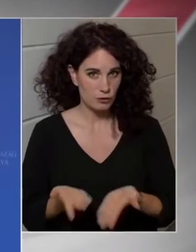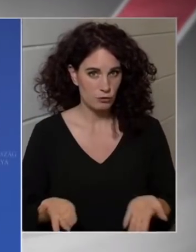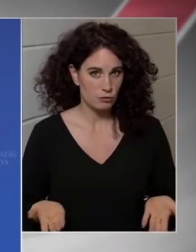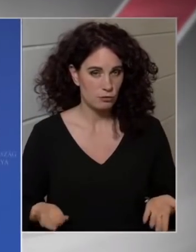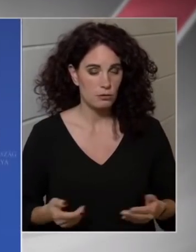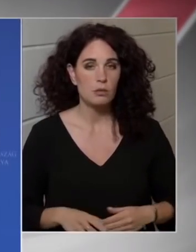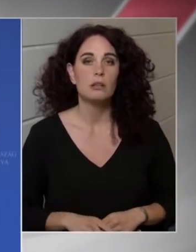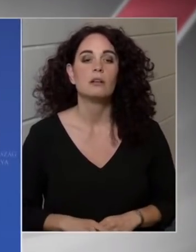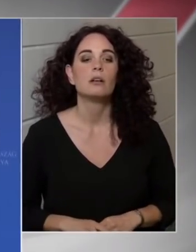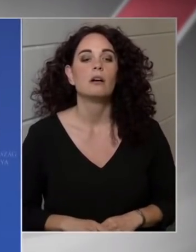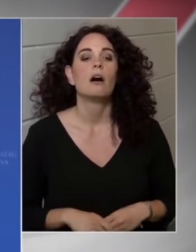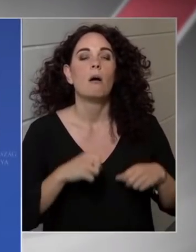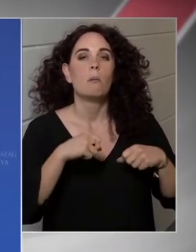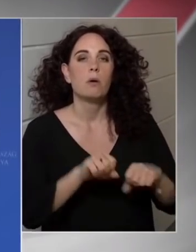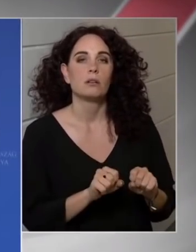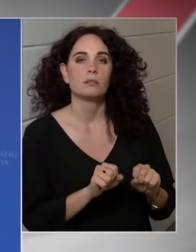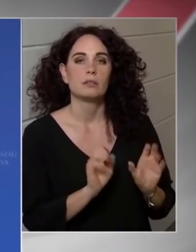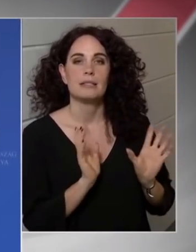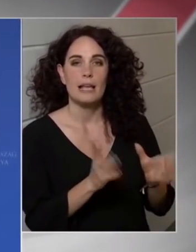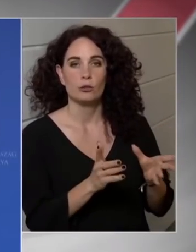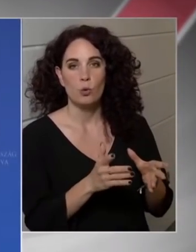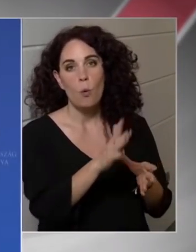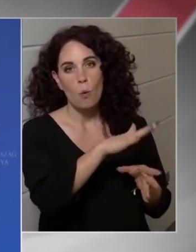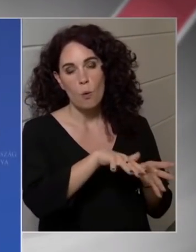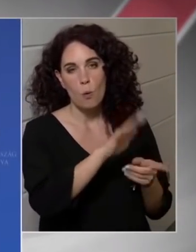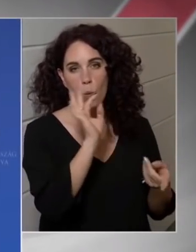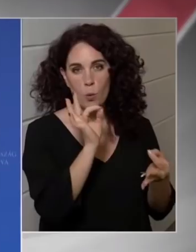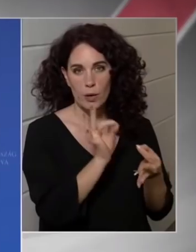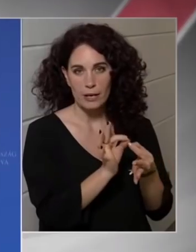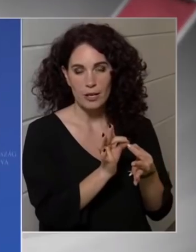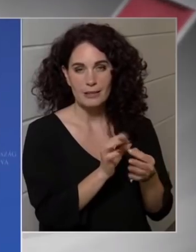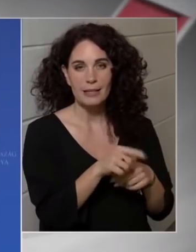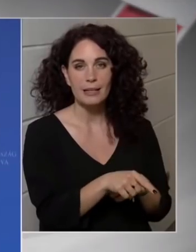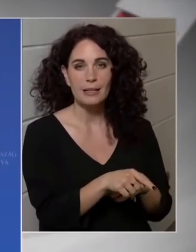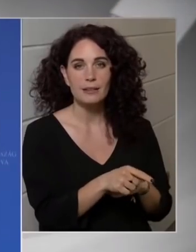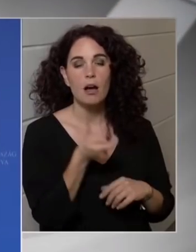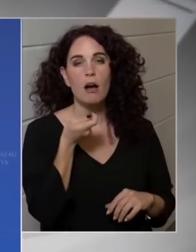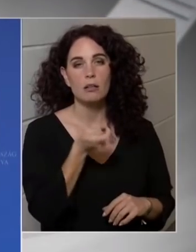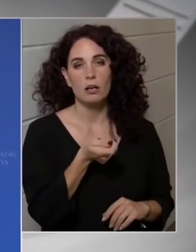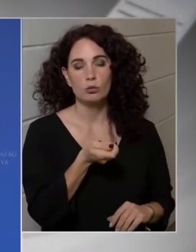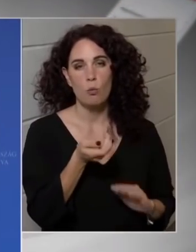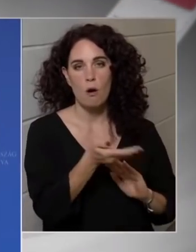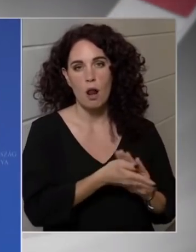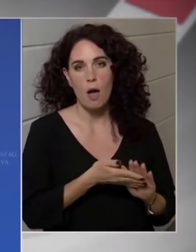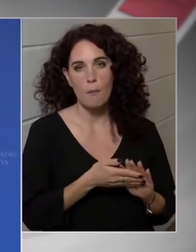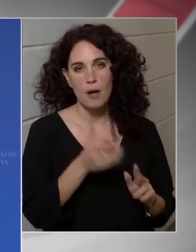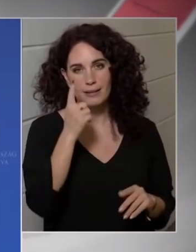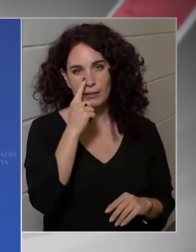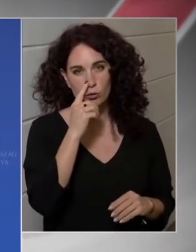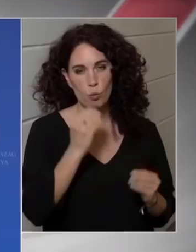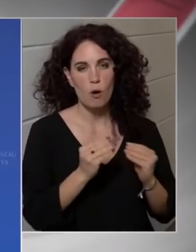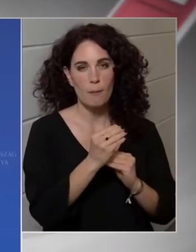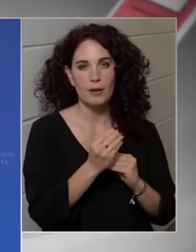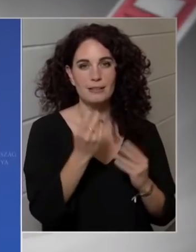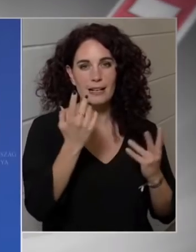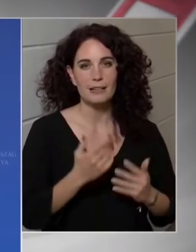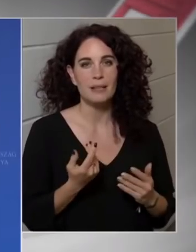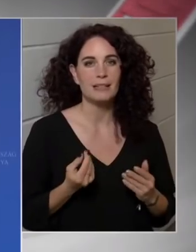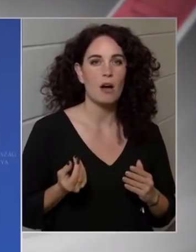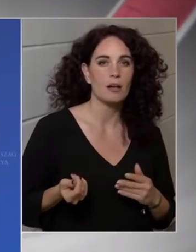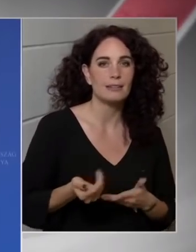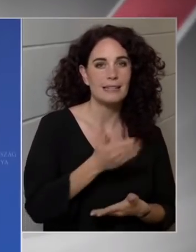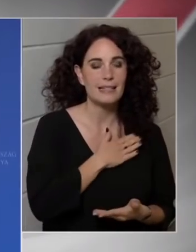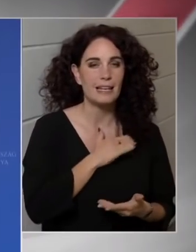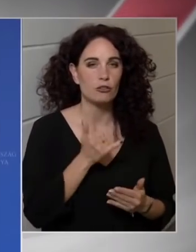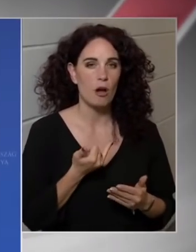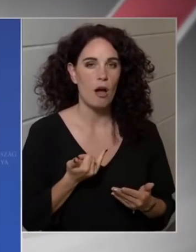A bankszektor esetén a adó alapja, a nettó kamateredmény és a díj és a jutalékbevétel